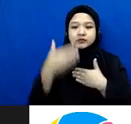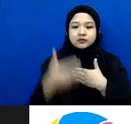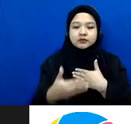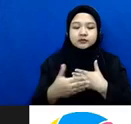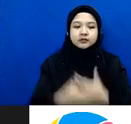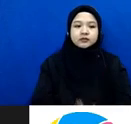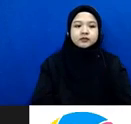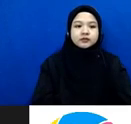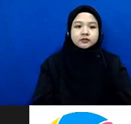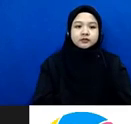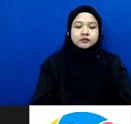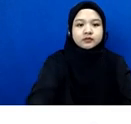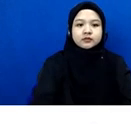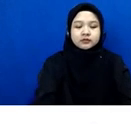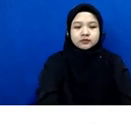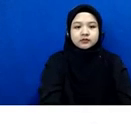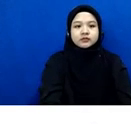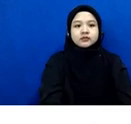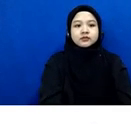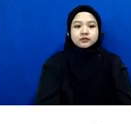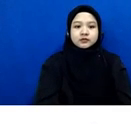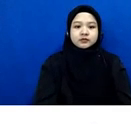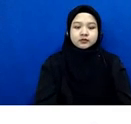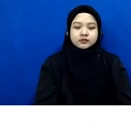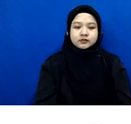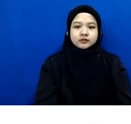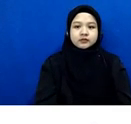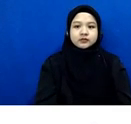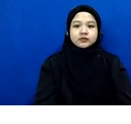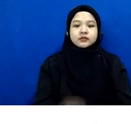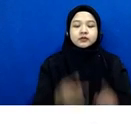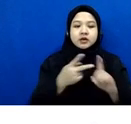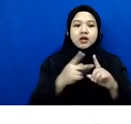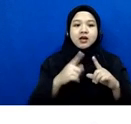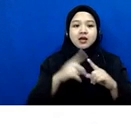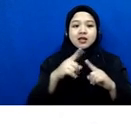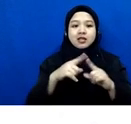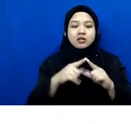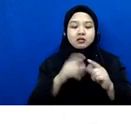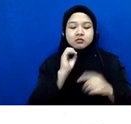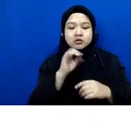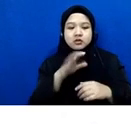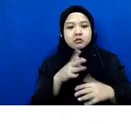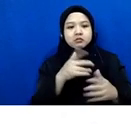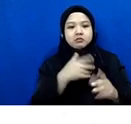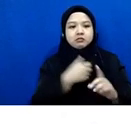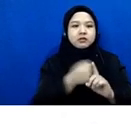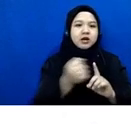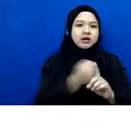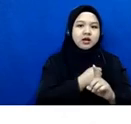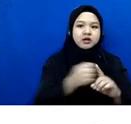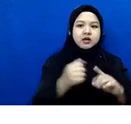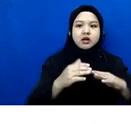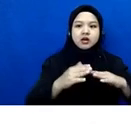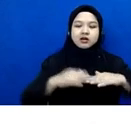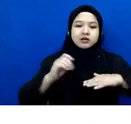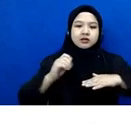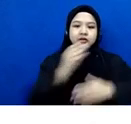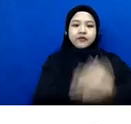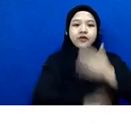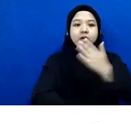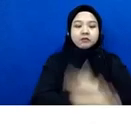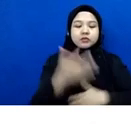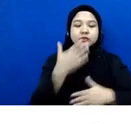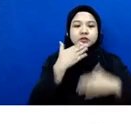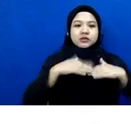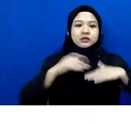teman-teman mbak harta nining penganiayaan terhadap defable ini pengadilan umum ya mbak nah ini